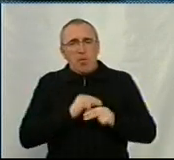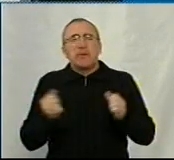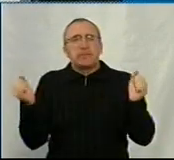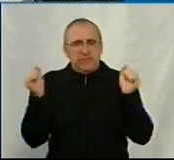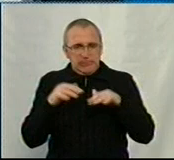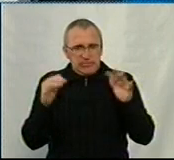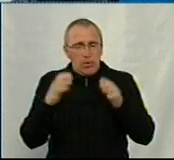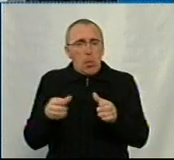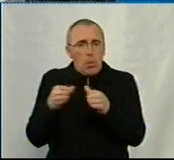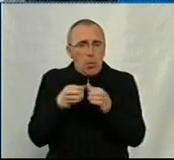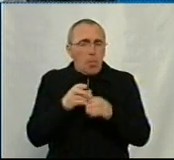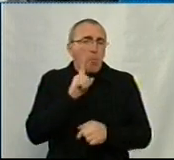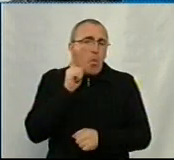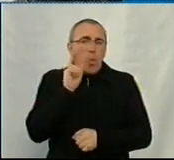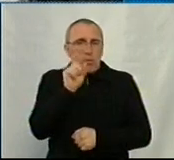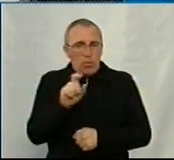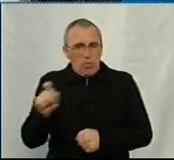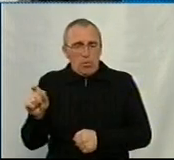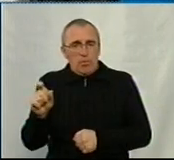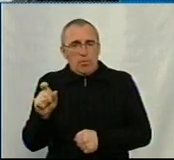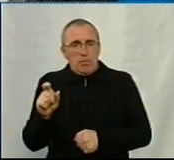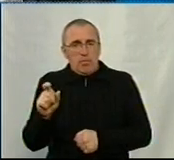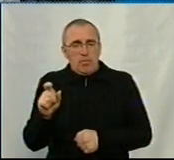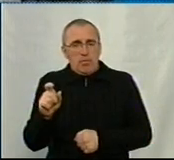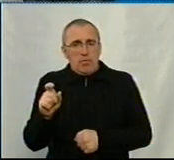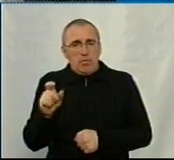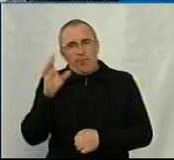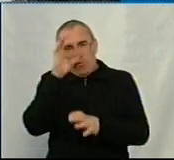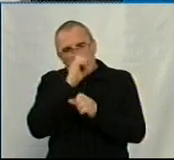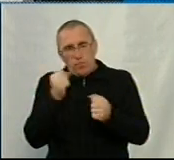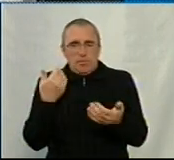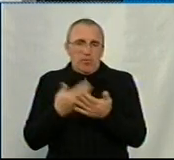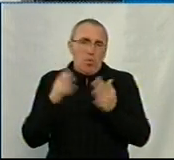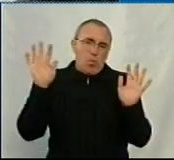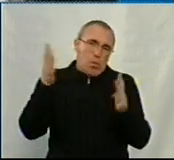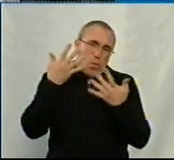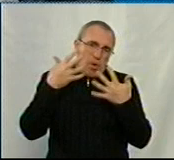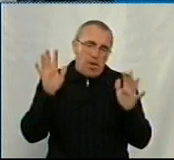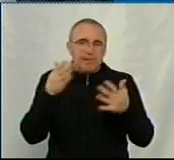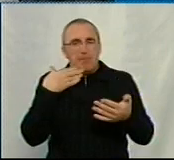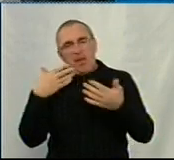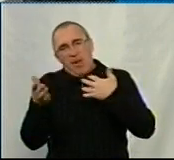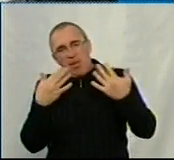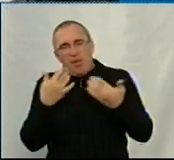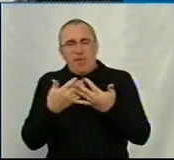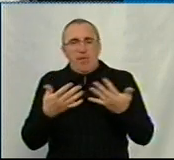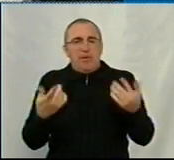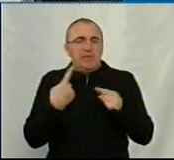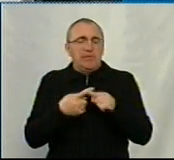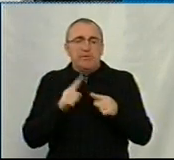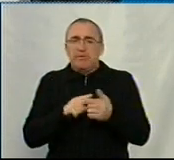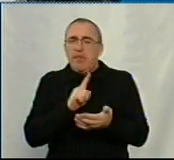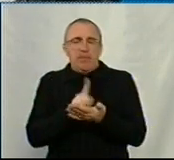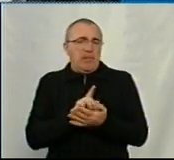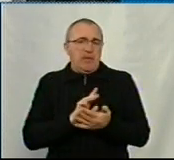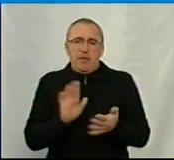групами молоді люди, відповідно, вночі гуляння, спілкування, і все інше, цього має